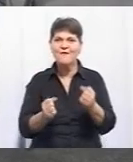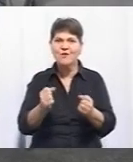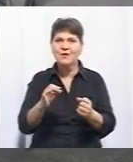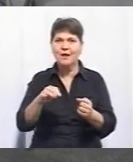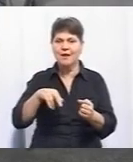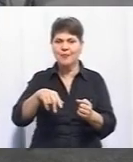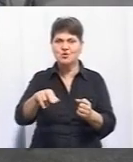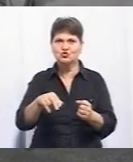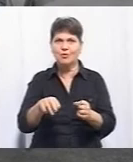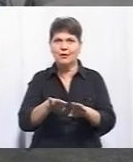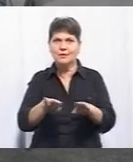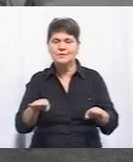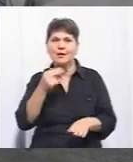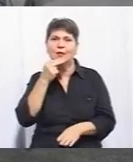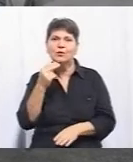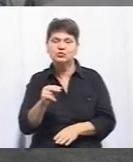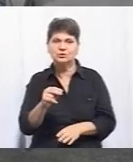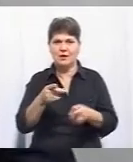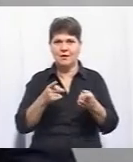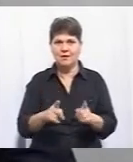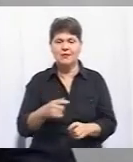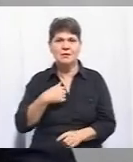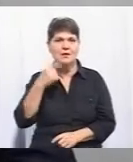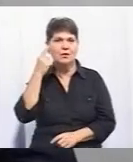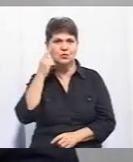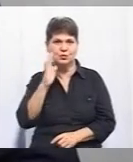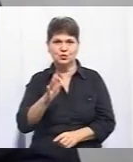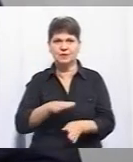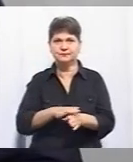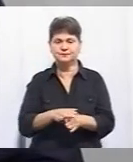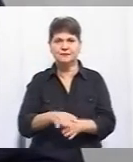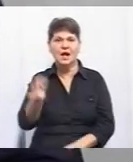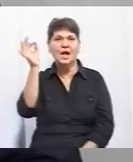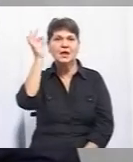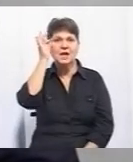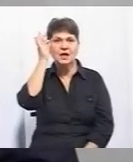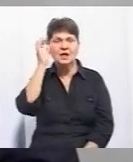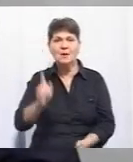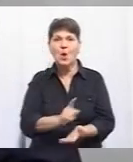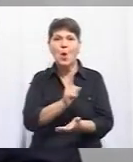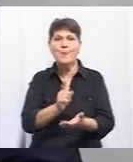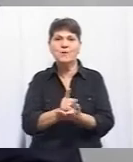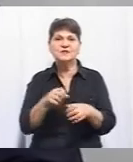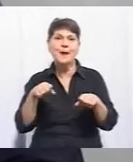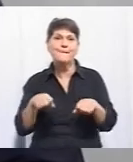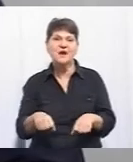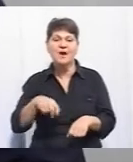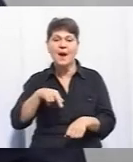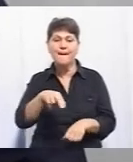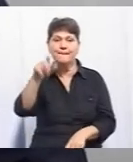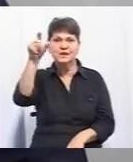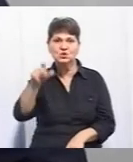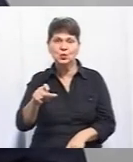пішохода, це більш реально, і я думаю, що це буде дієво. Нагадаємо, обов'язки і права пішоходів